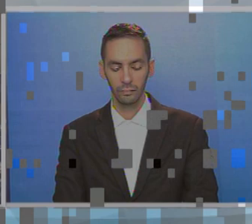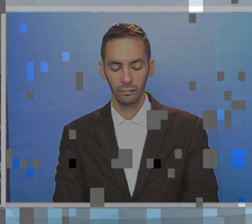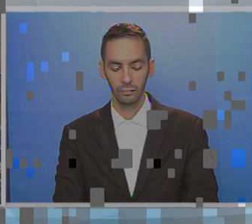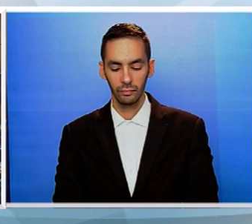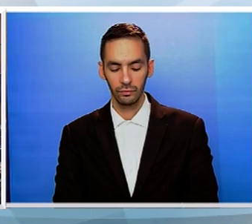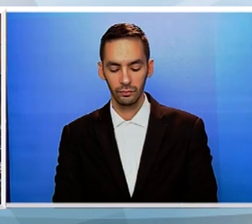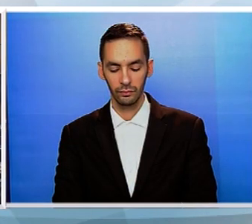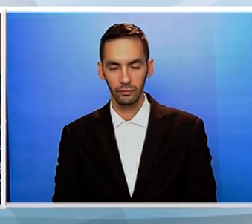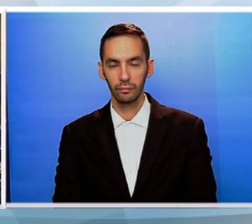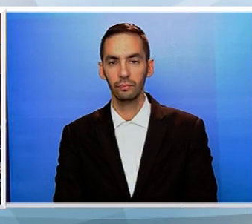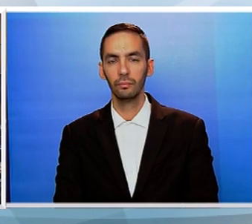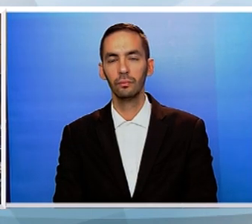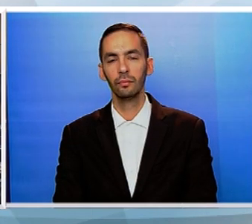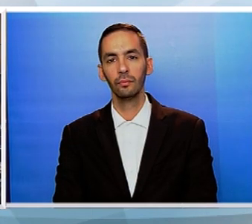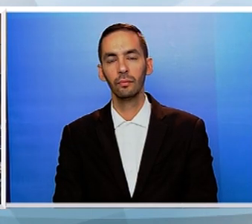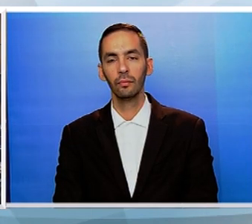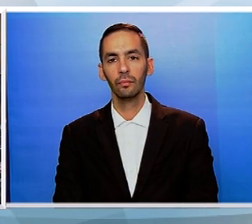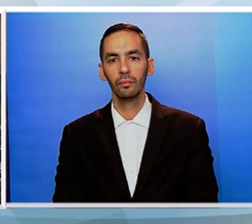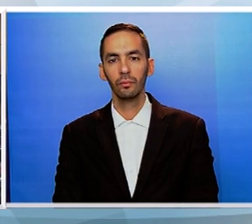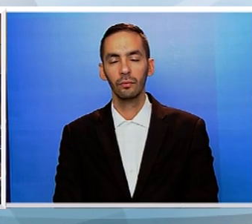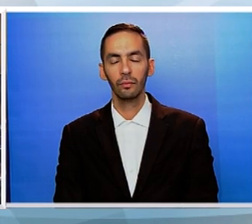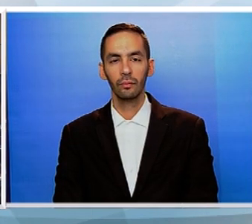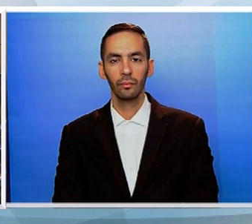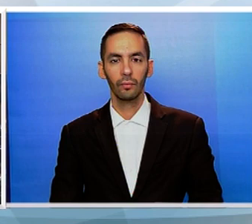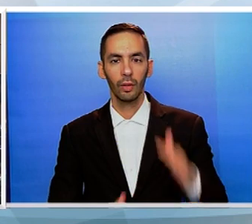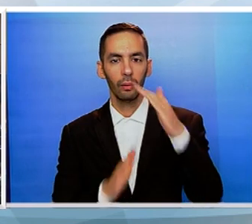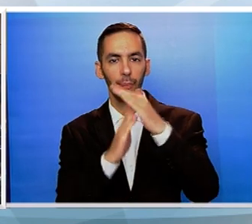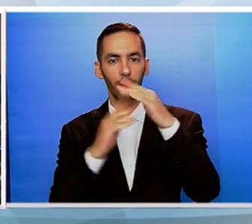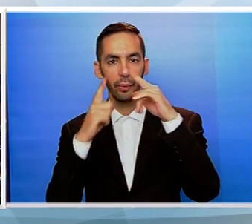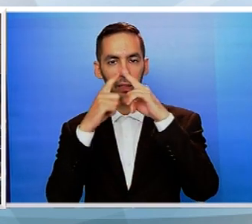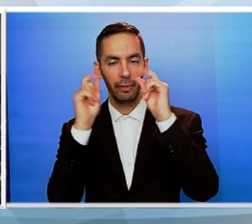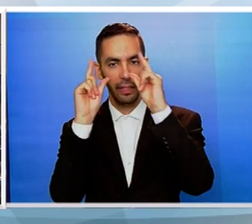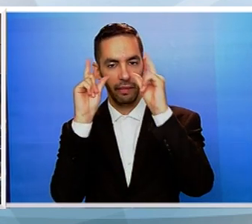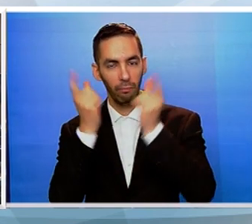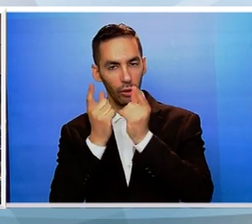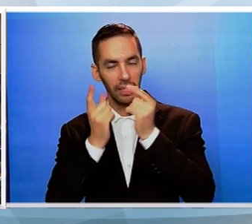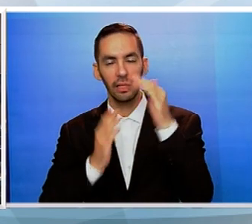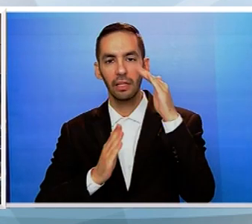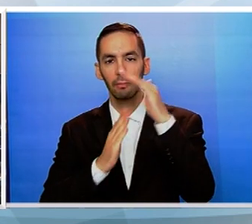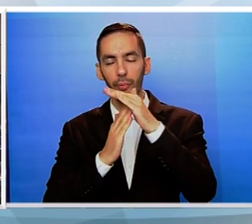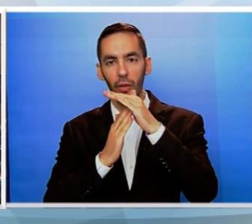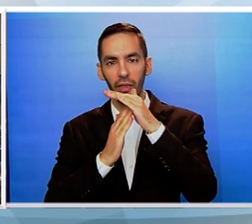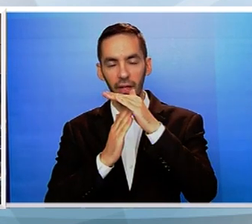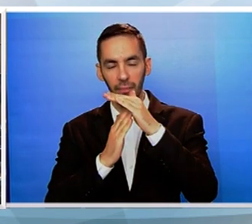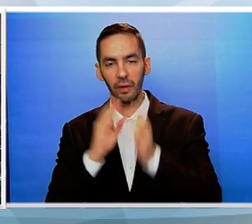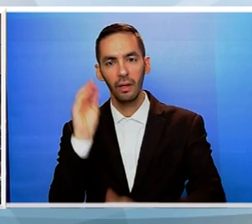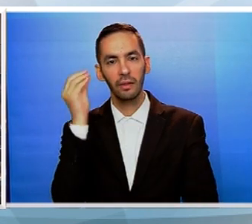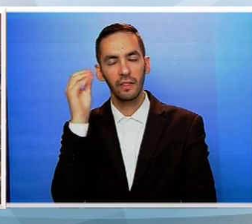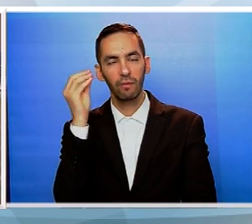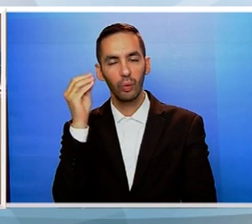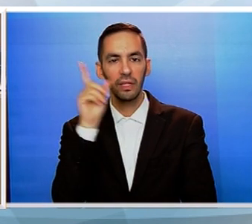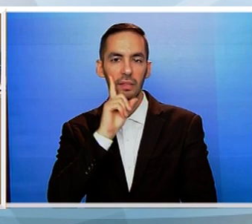Κύριε Πρόεδρε της Κυπριακής Δημοκρατίας, κύριε Πρόεδρε, κυρίες και κύριοι